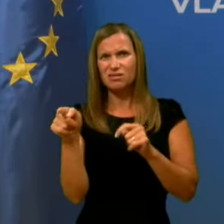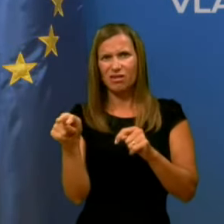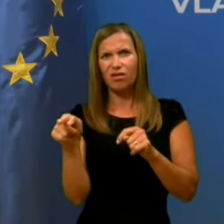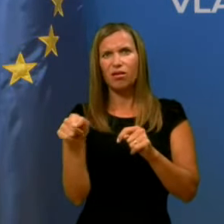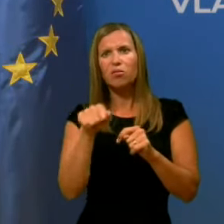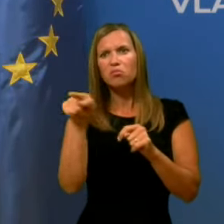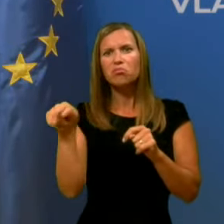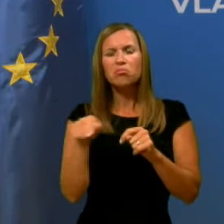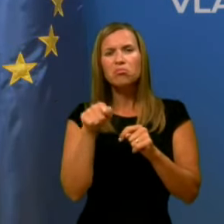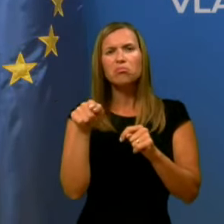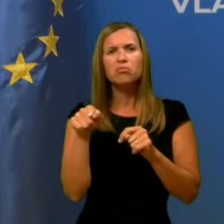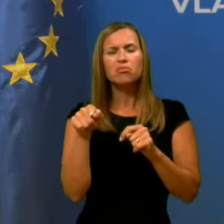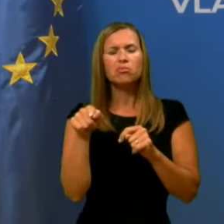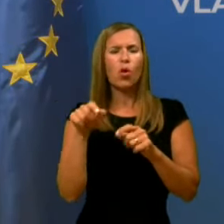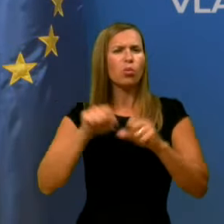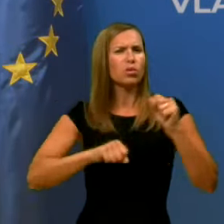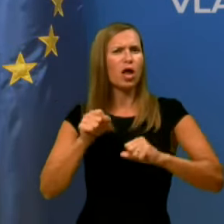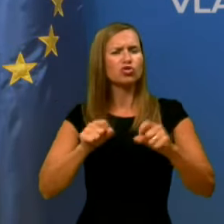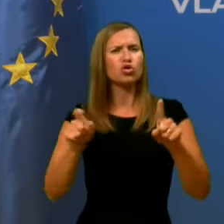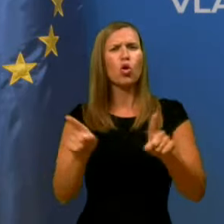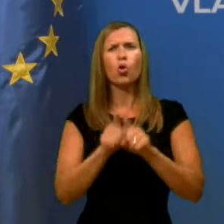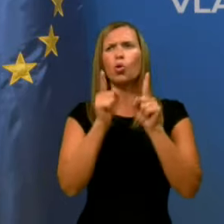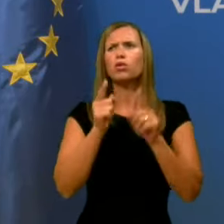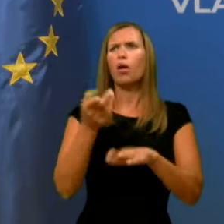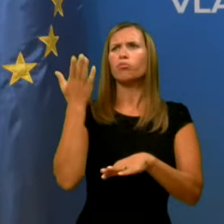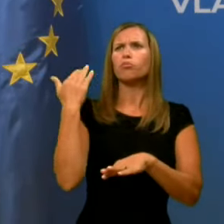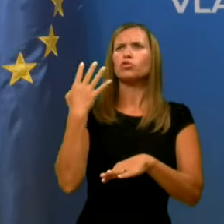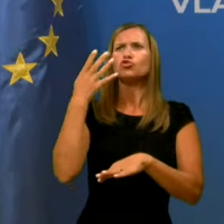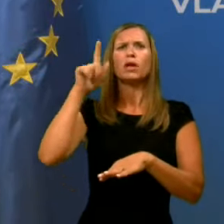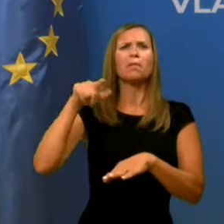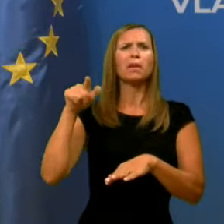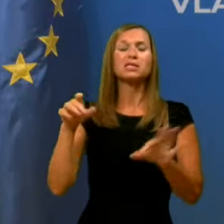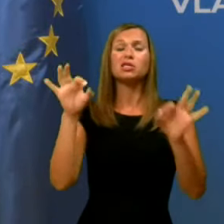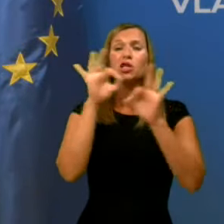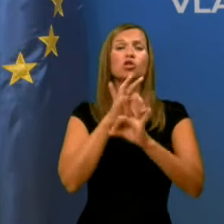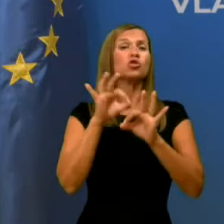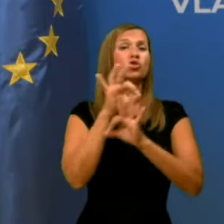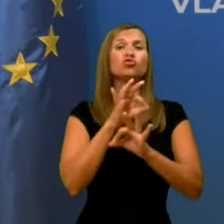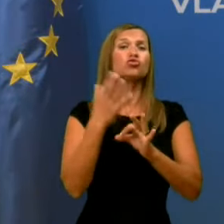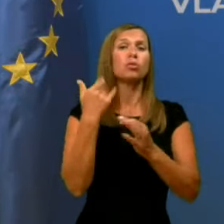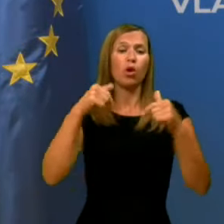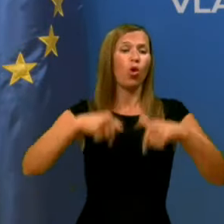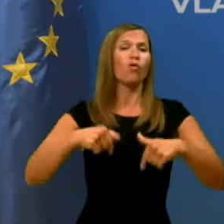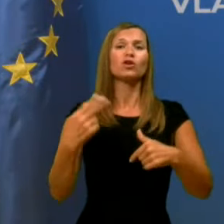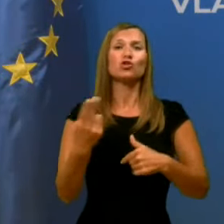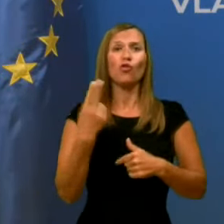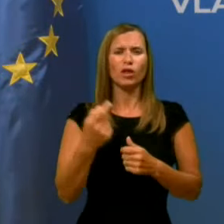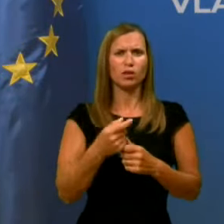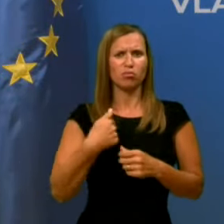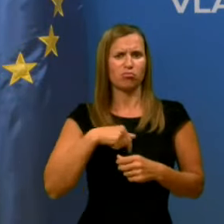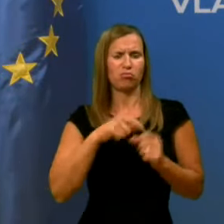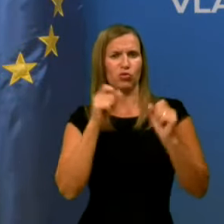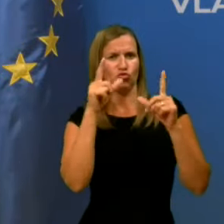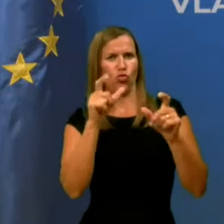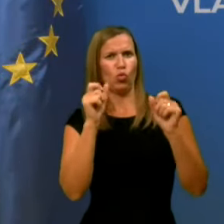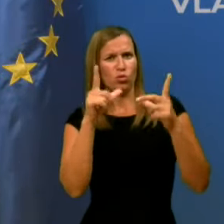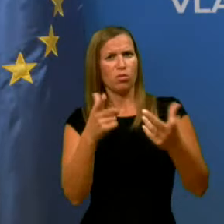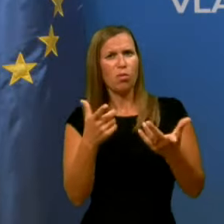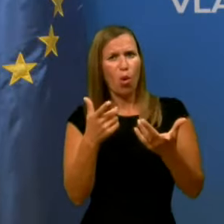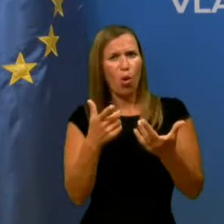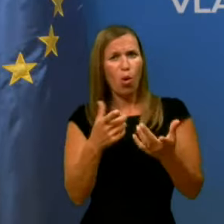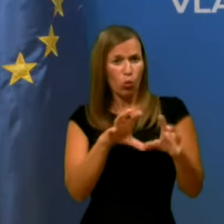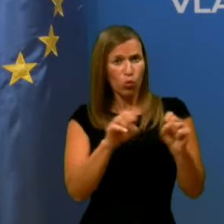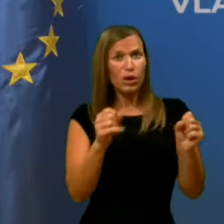kot da jih v preteklih štirih mesecih ni bilo v Sloveniji. Namreč ponovno se čudimo ob ukrepih, ki so bliže takrat